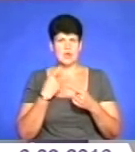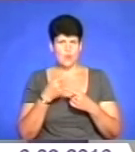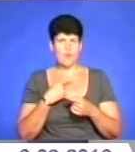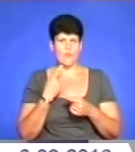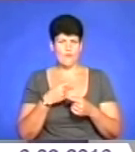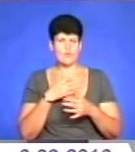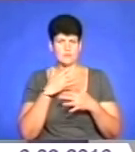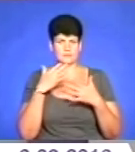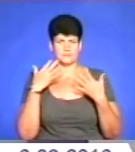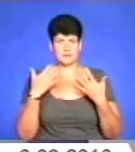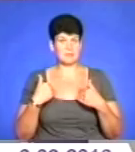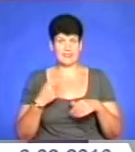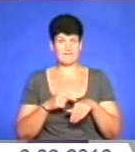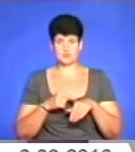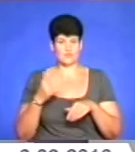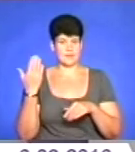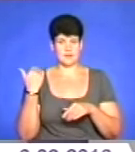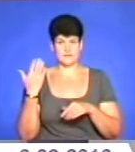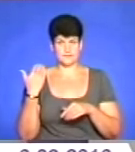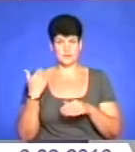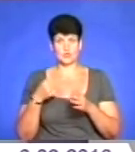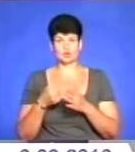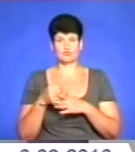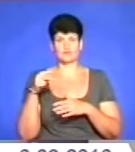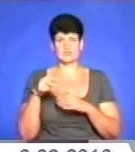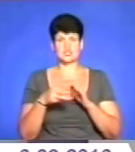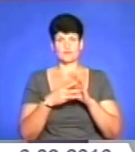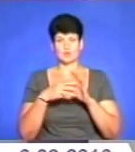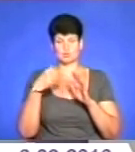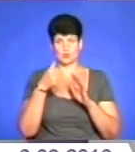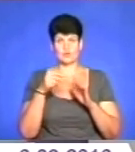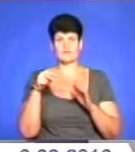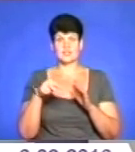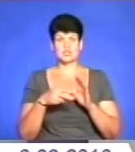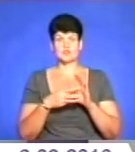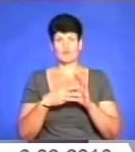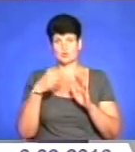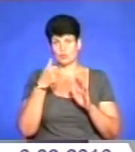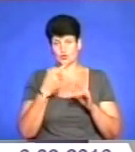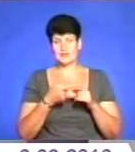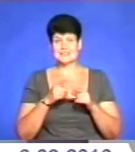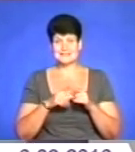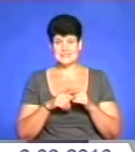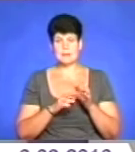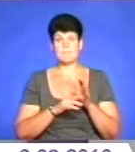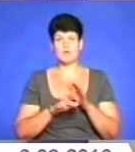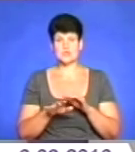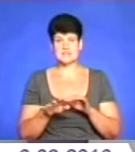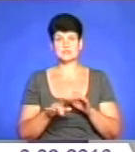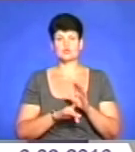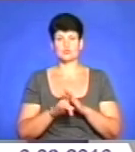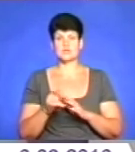ми цього ще не відчували. Ми цього ще не відчували до 2008 року. І з 2008 року, на жаль, цей процес розпочався в нас.